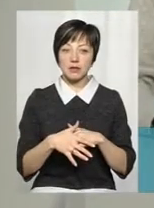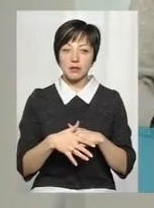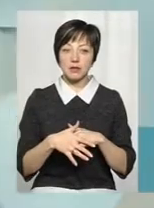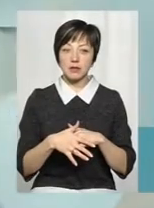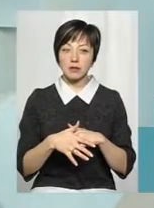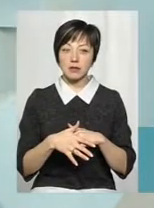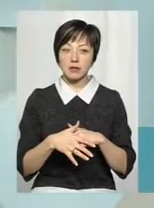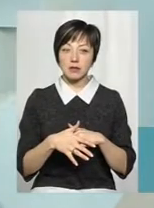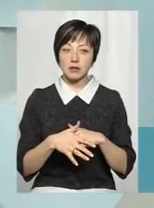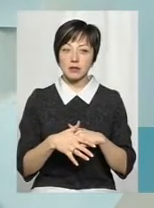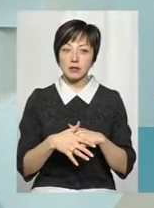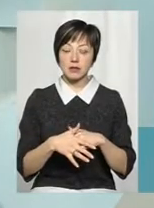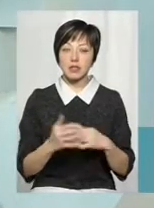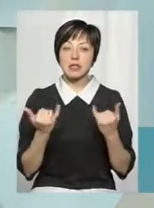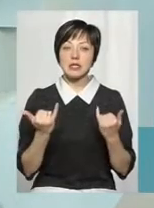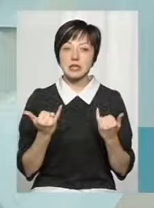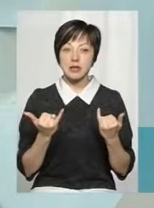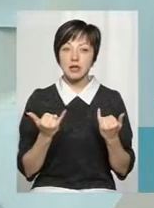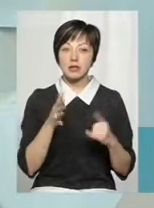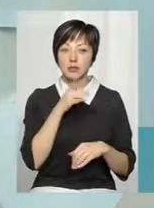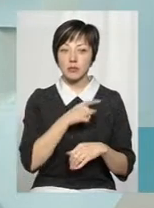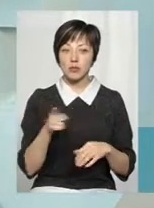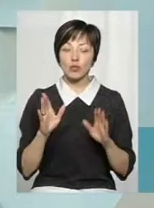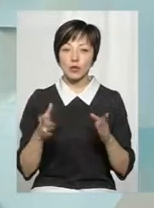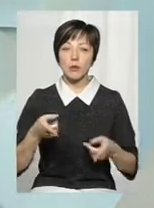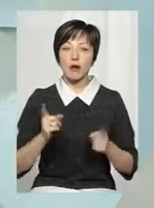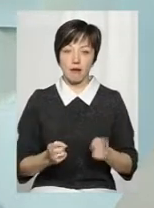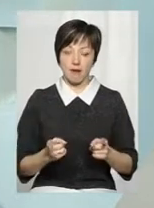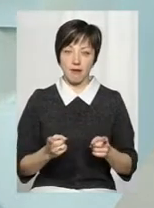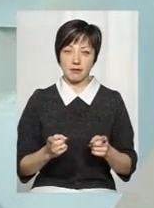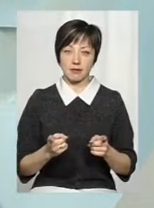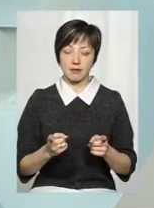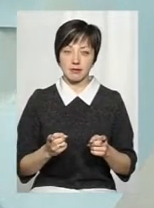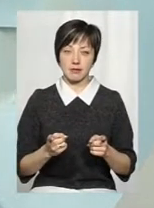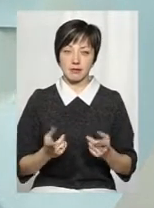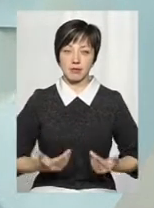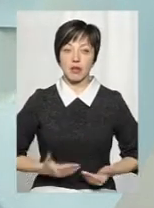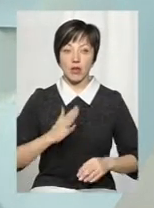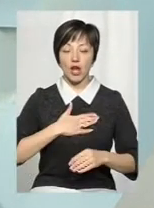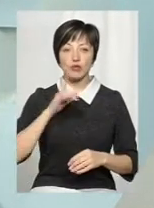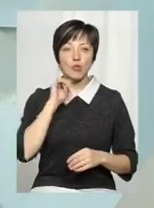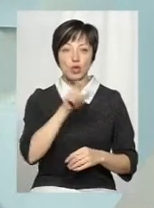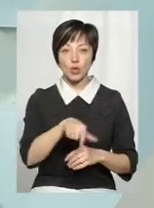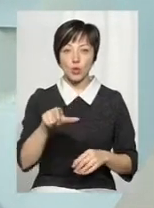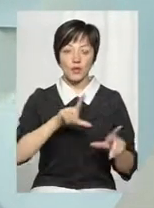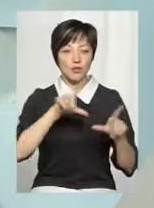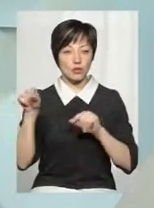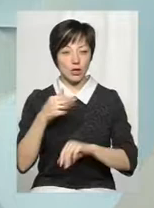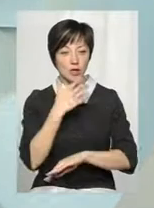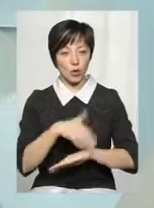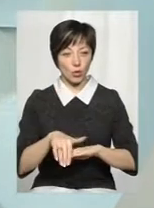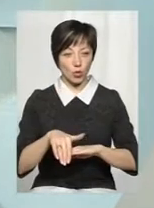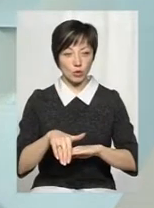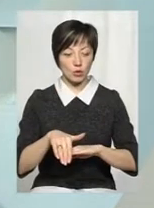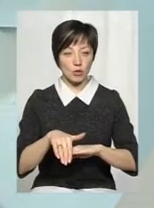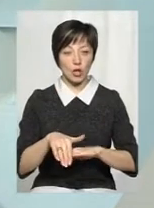Розумієте, зараз на даний час будемо реалістами. Наші молоді люди виїжджають за кордон,